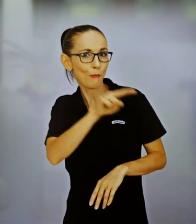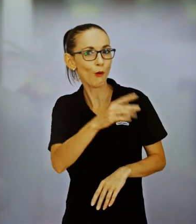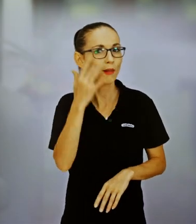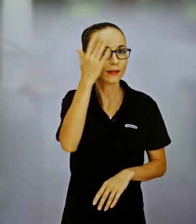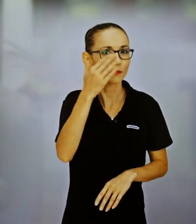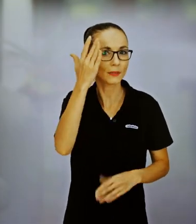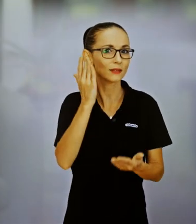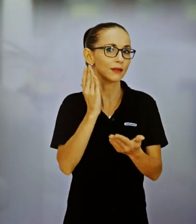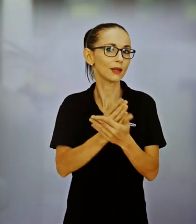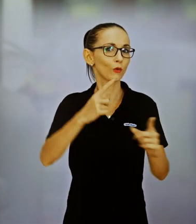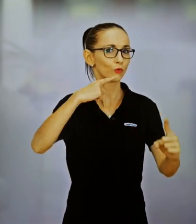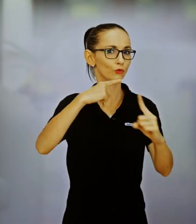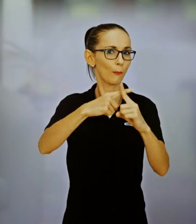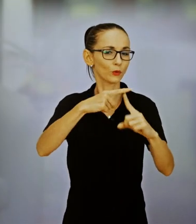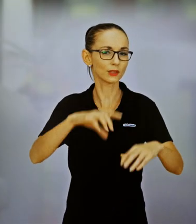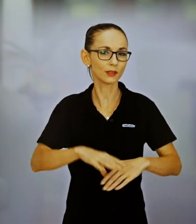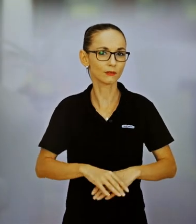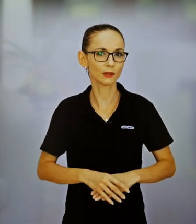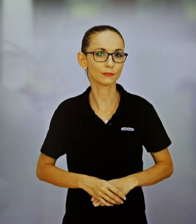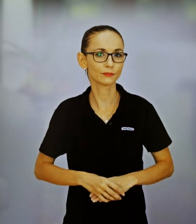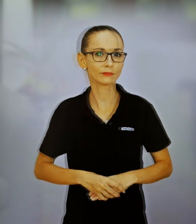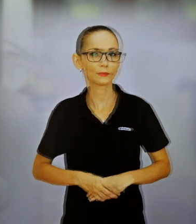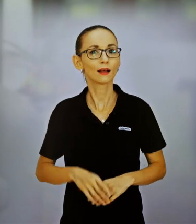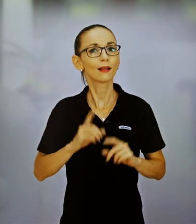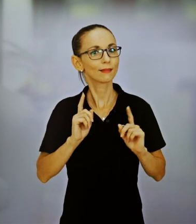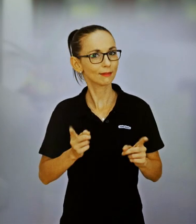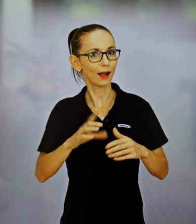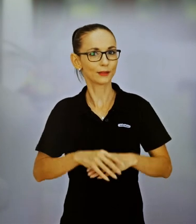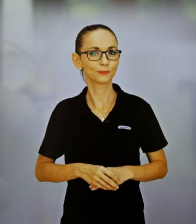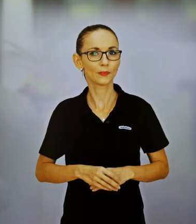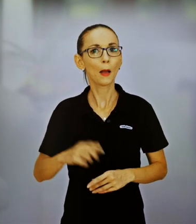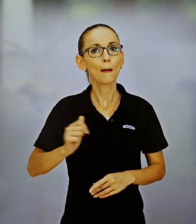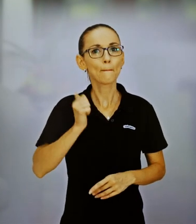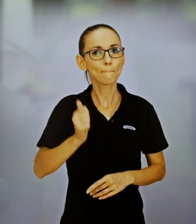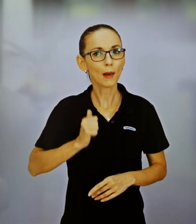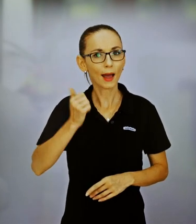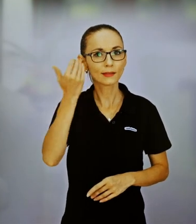my zadefinujeme, že toto nemôžeš, toto nedokážeš, toto nevieš a toto je zle.